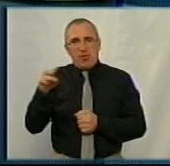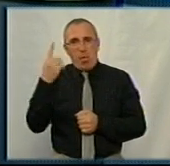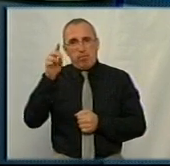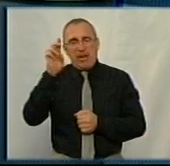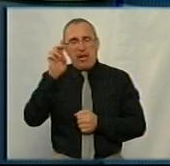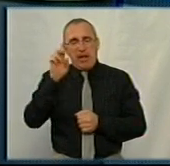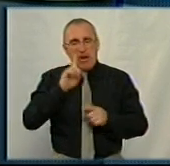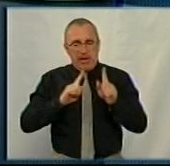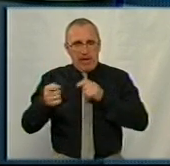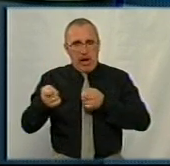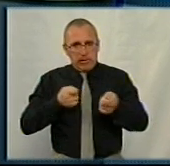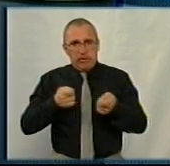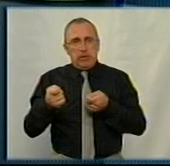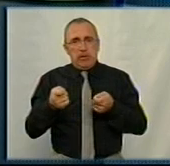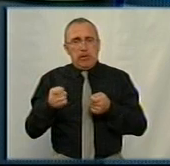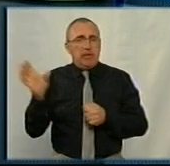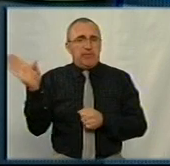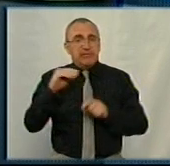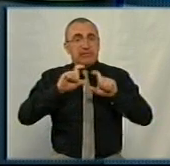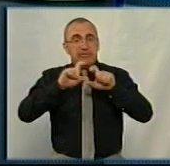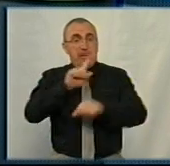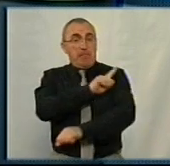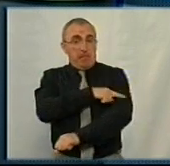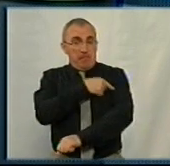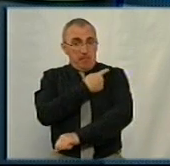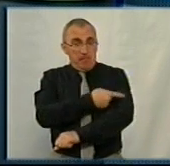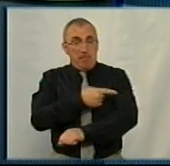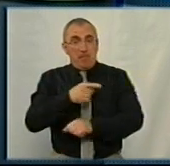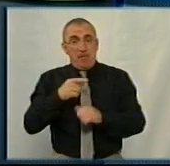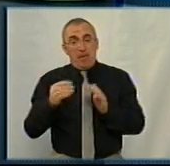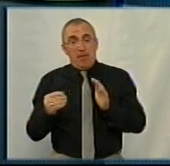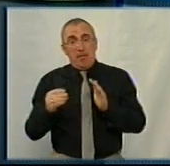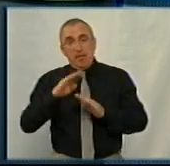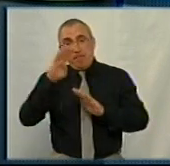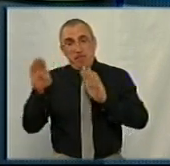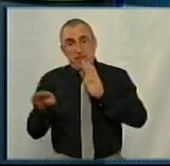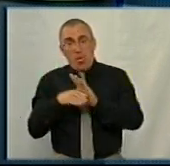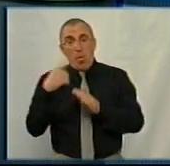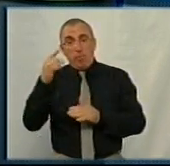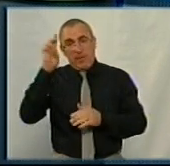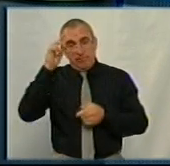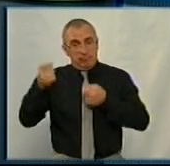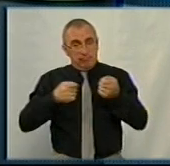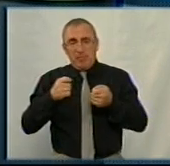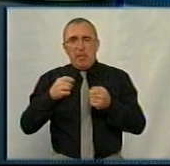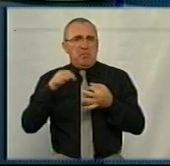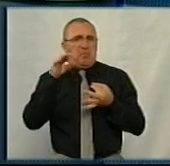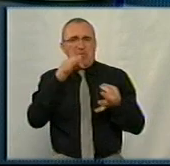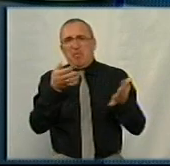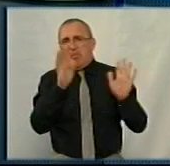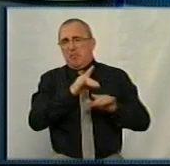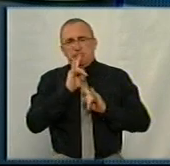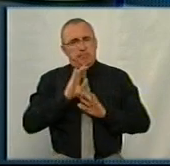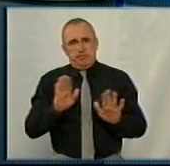всі медичні заклади, які в підпорядкування обласної ради не кинуть на призволяще. Давайте детальніше про це